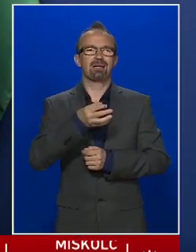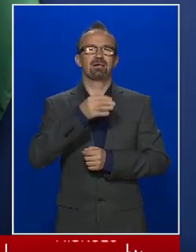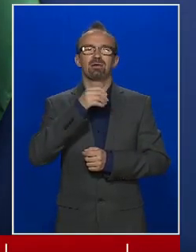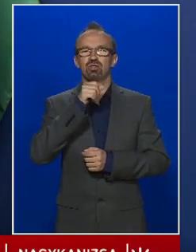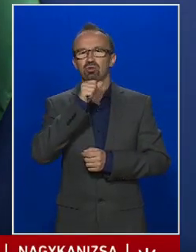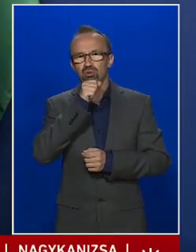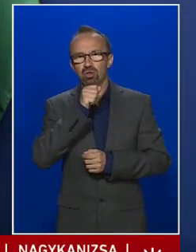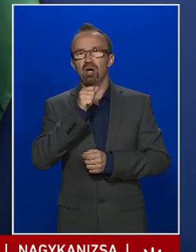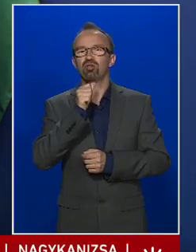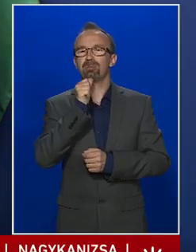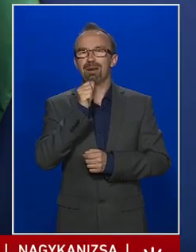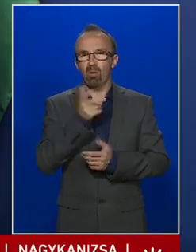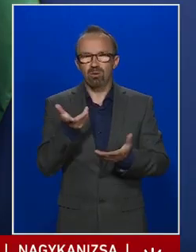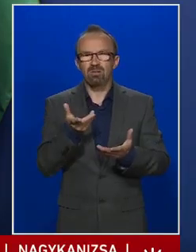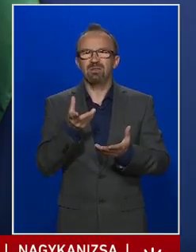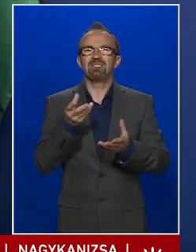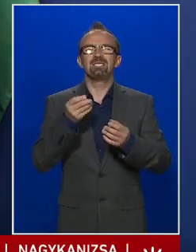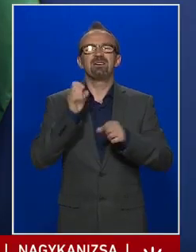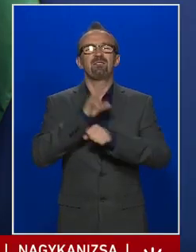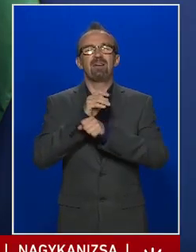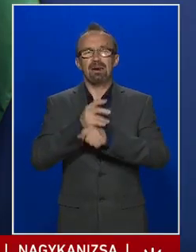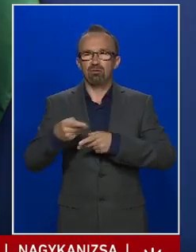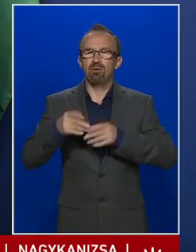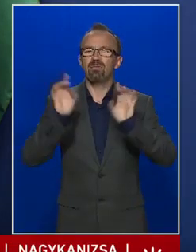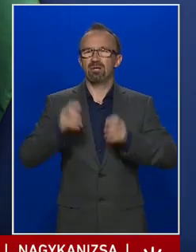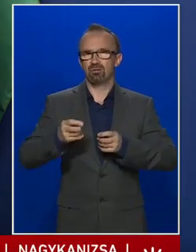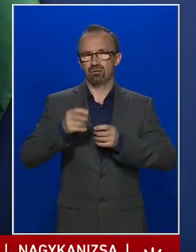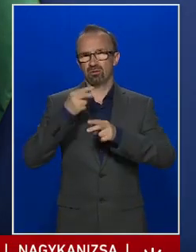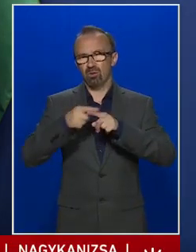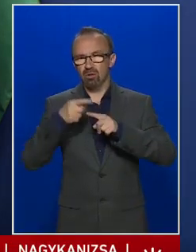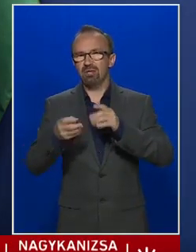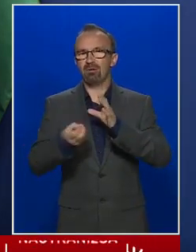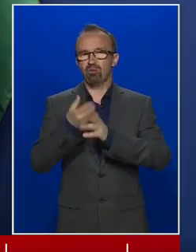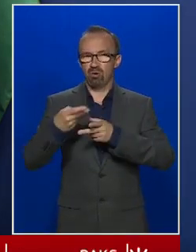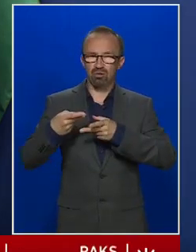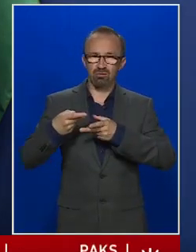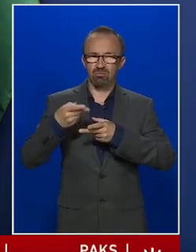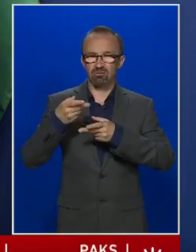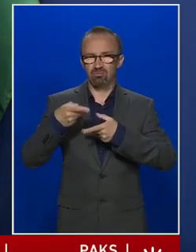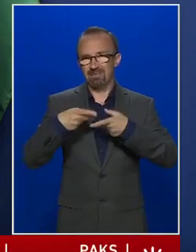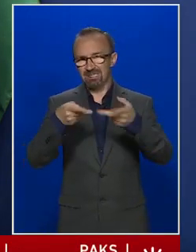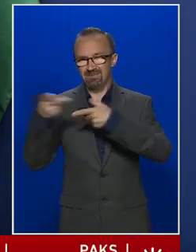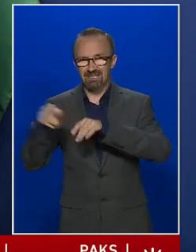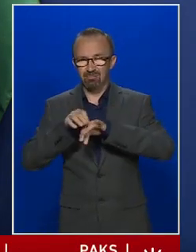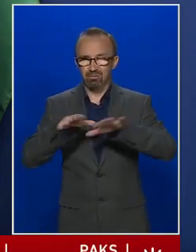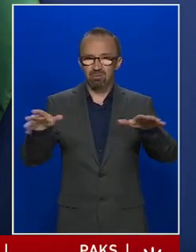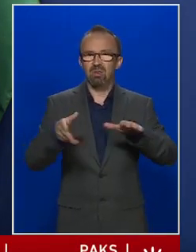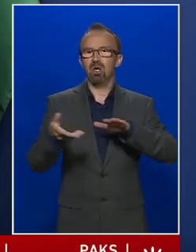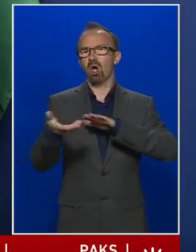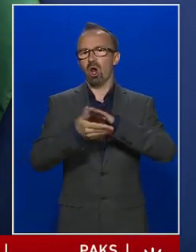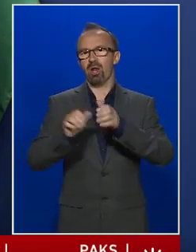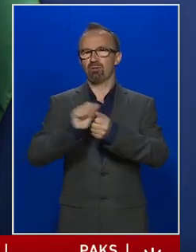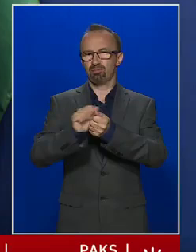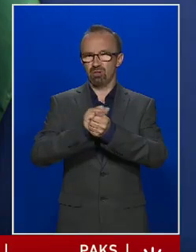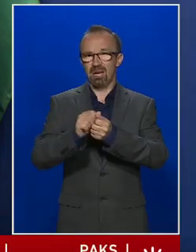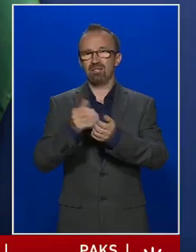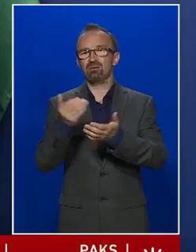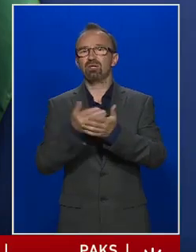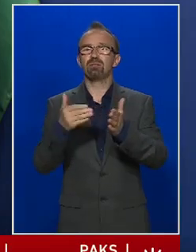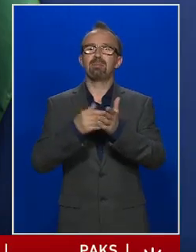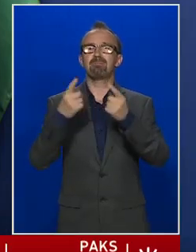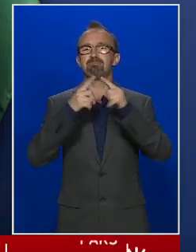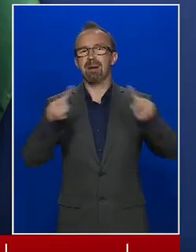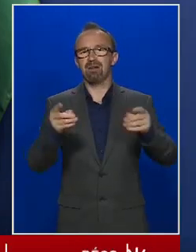spenót. Mennyire hordozhatják a vírust a friss zöldségek és gyümölcsök? Szükséges-e az alapos mosáson kívül más